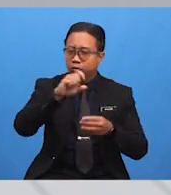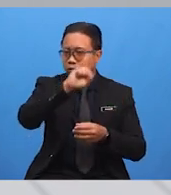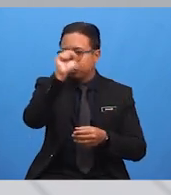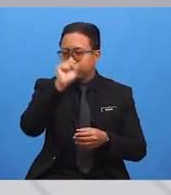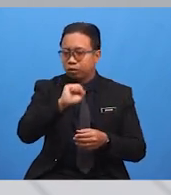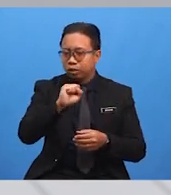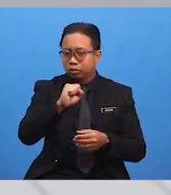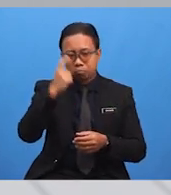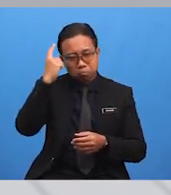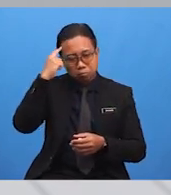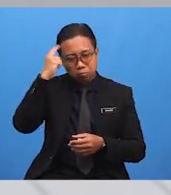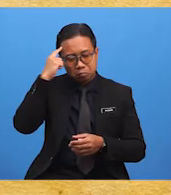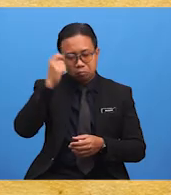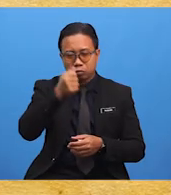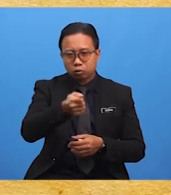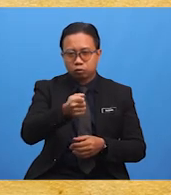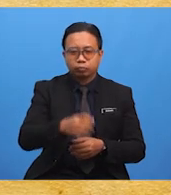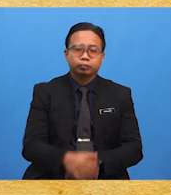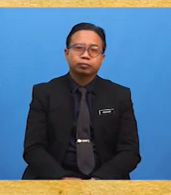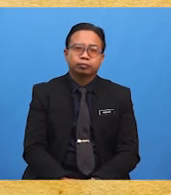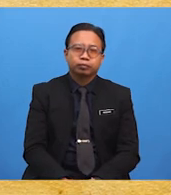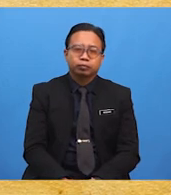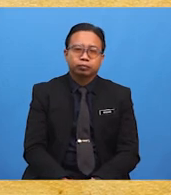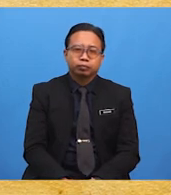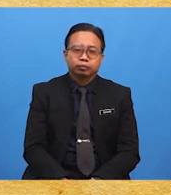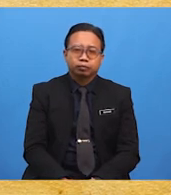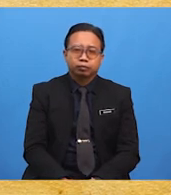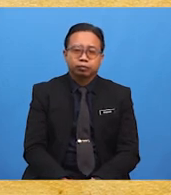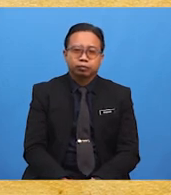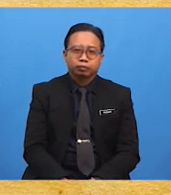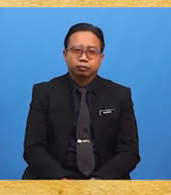cernaminda kepada anda. Soalannya berbunyi,